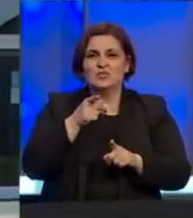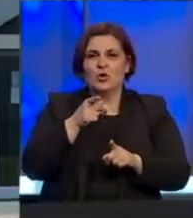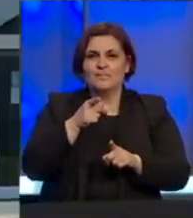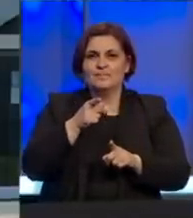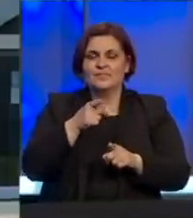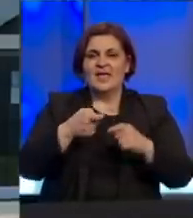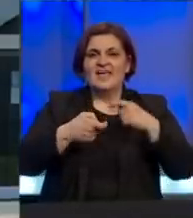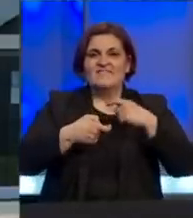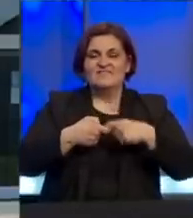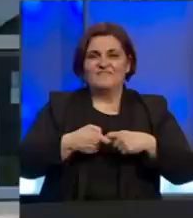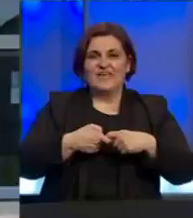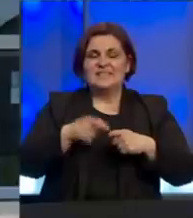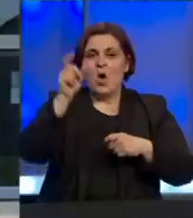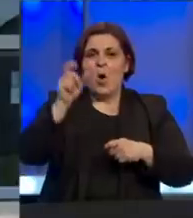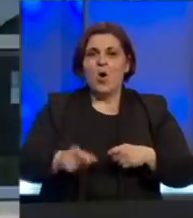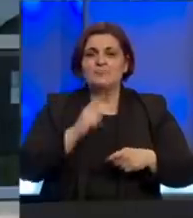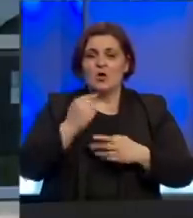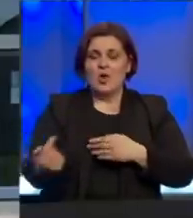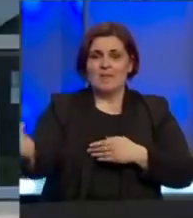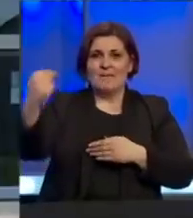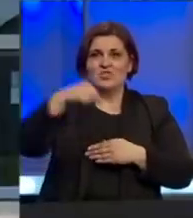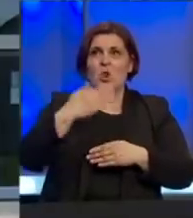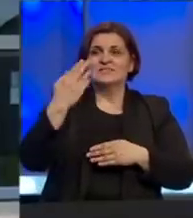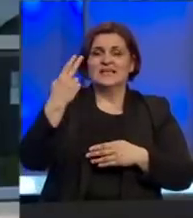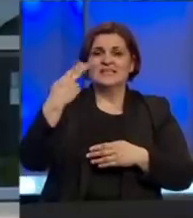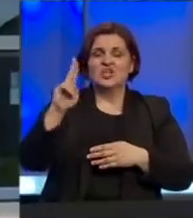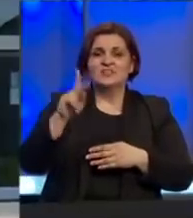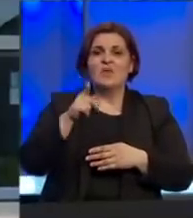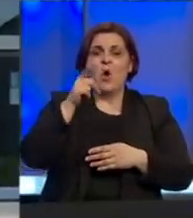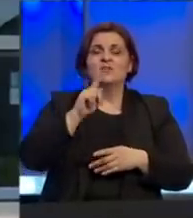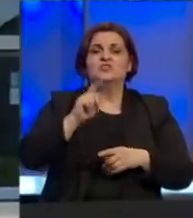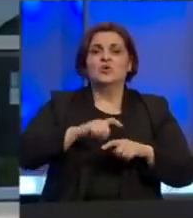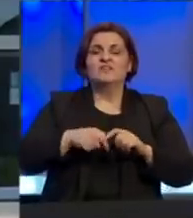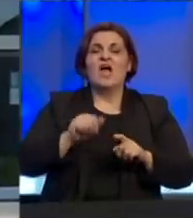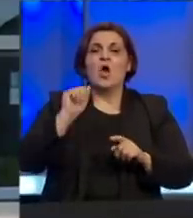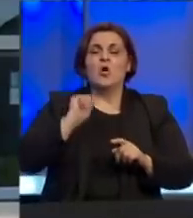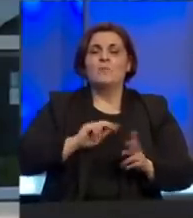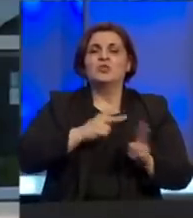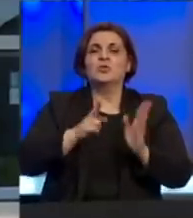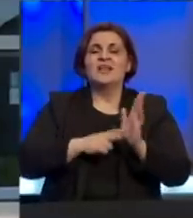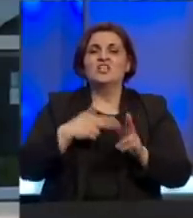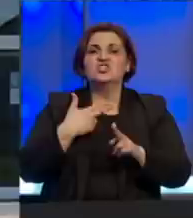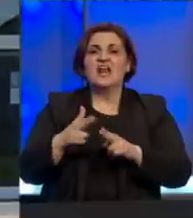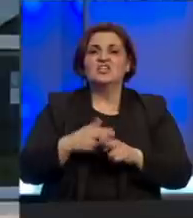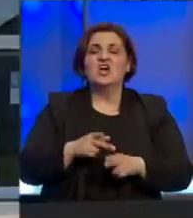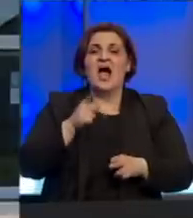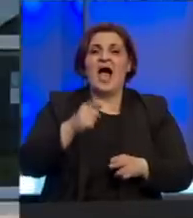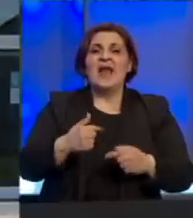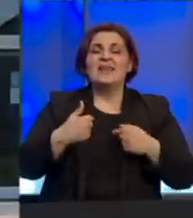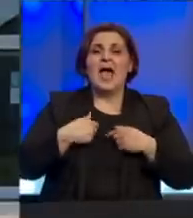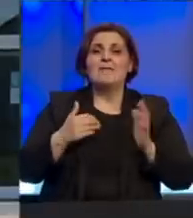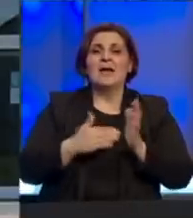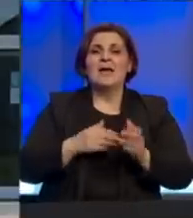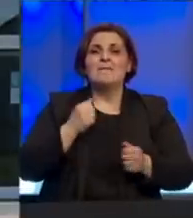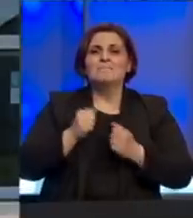vezano za osobe koje nam dolaze izvana, onda su to stvari koje moramo na drugi način rješavati, a to je nama je potreban